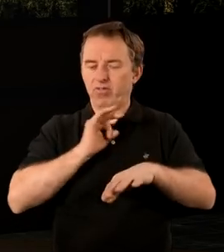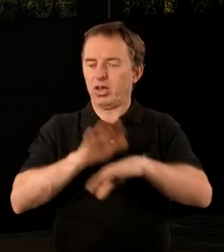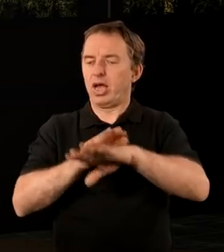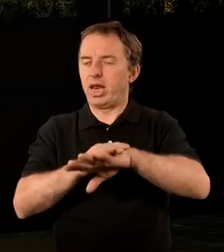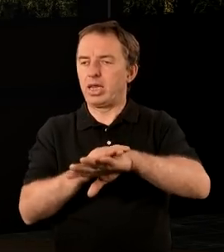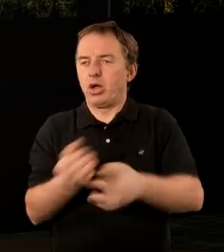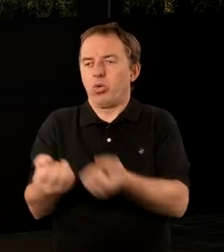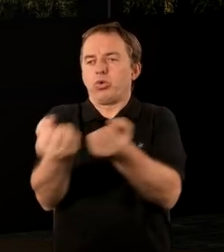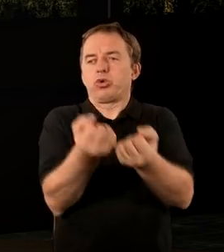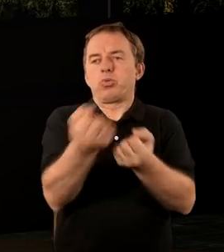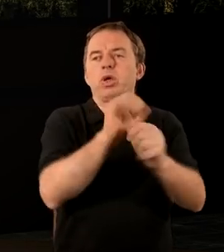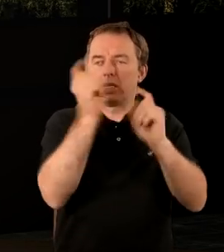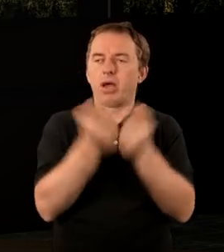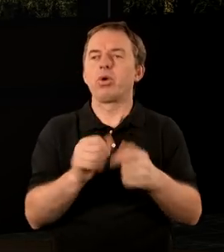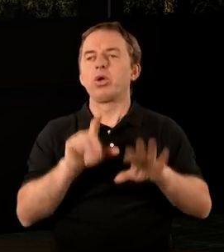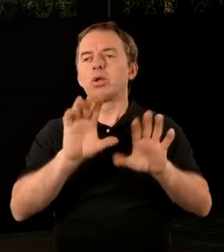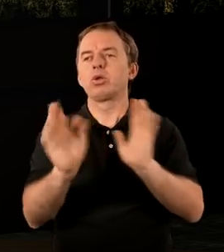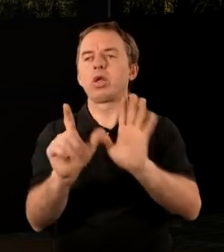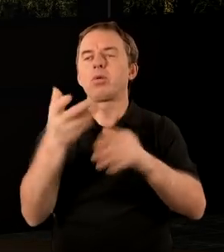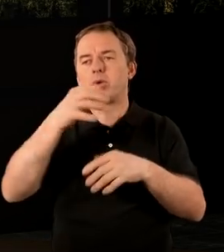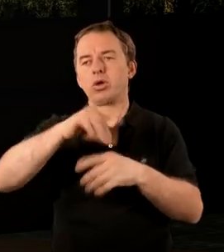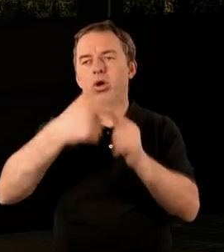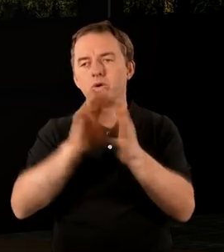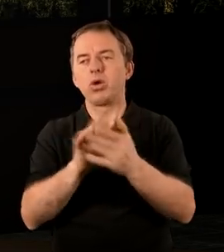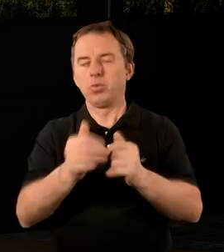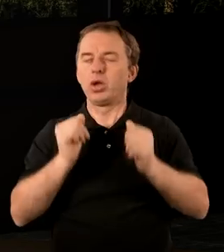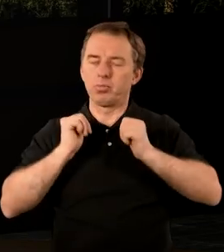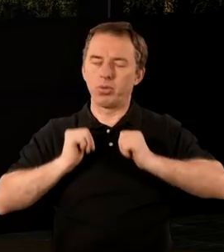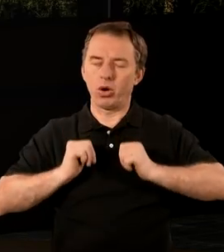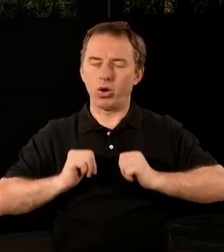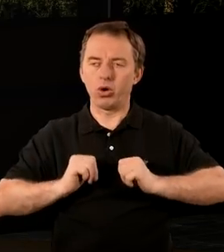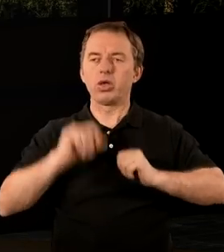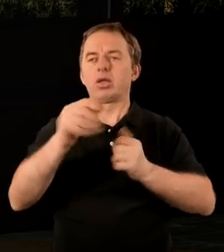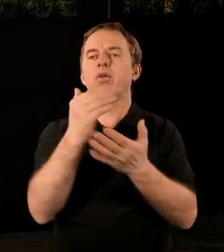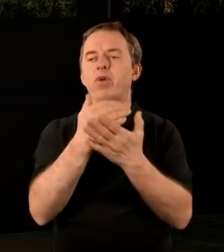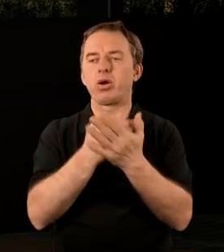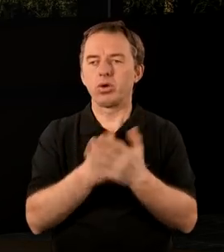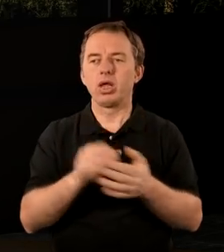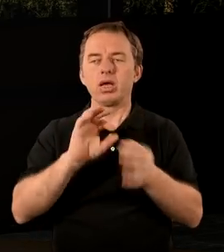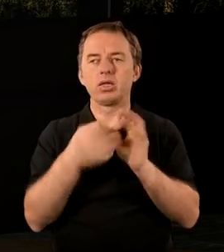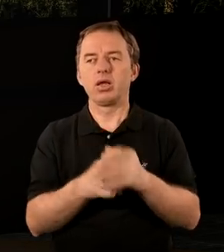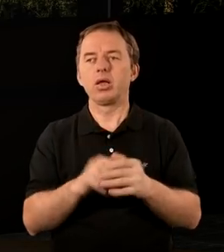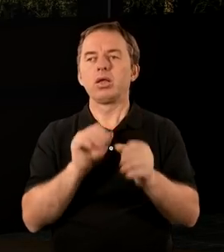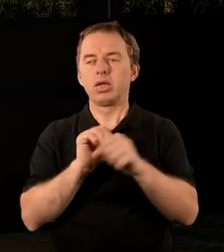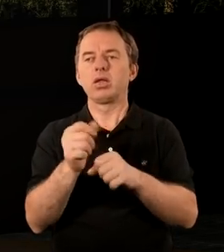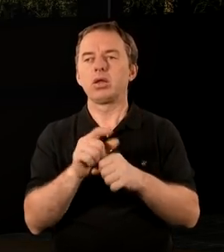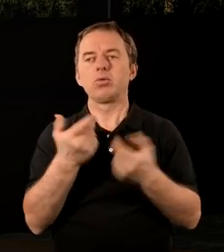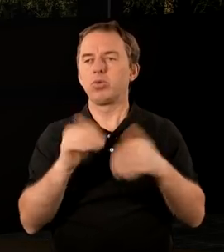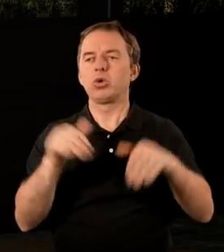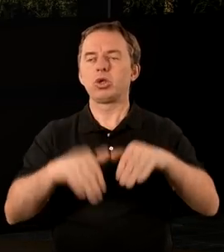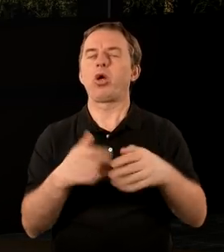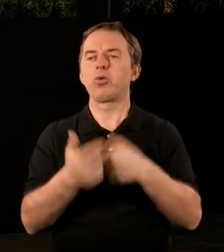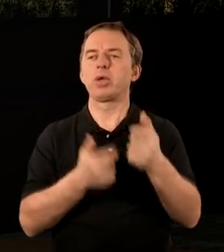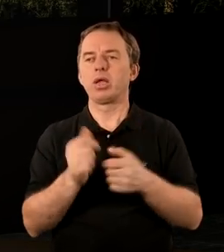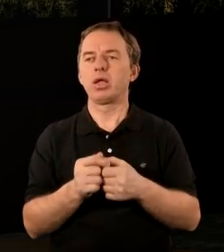swojej ręce i to w taki szczególny sposób, to naprawdę mogło napawać spokojem, szczególnie w tych warunkach, kiedy praktycznie nie mógł nic